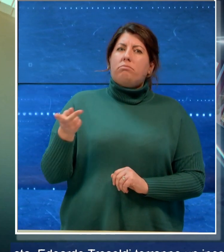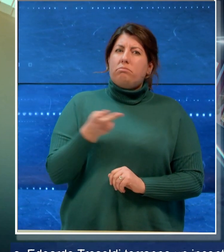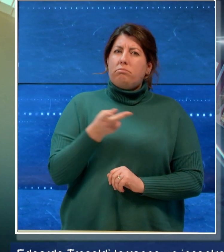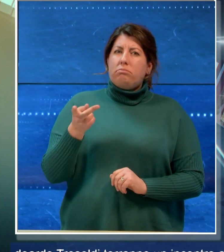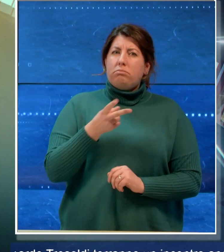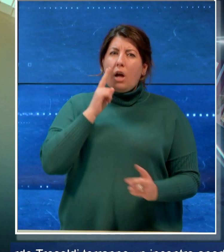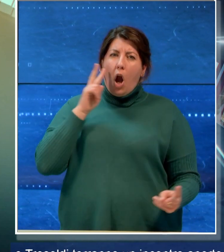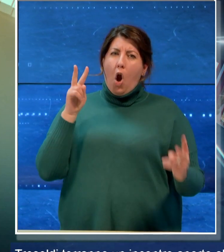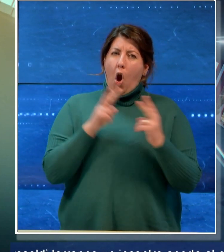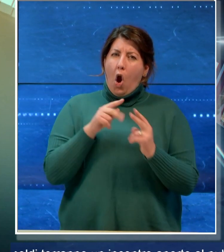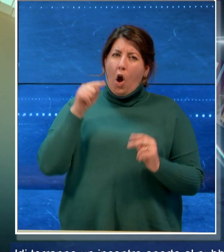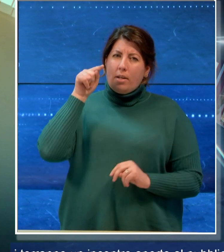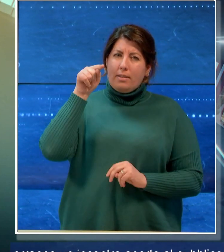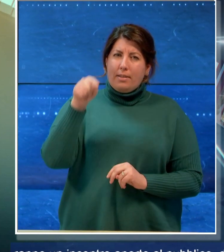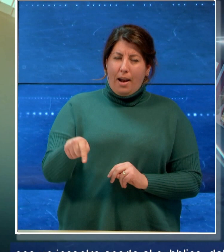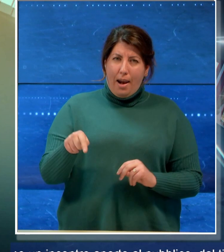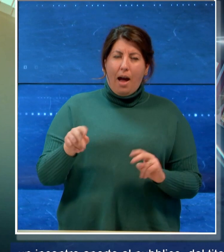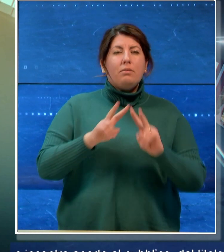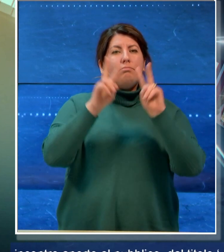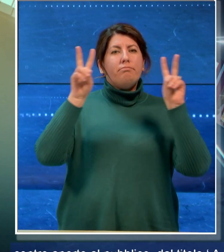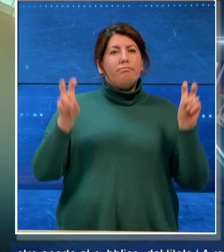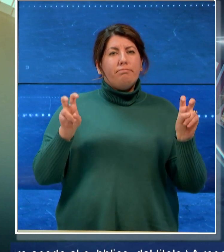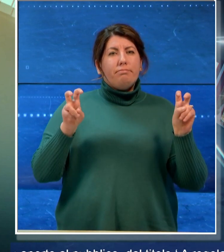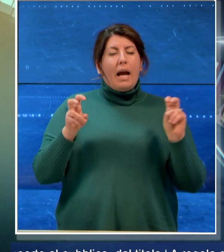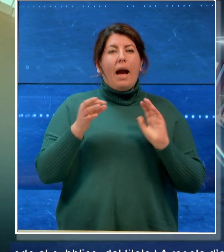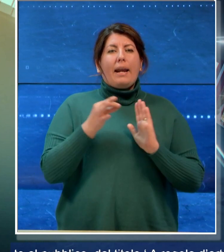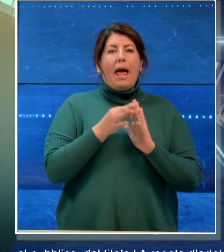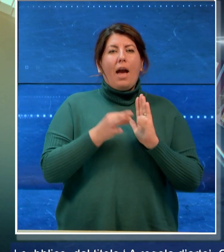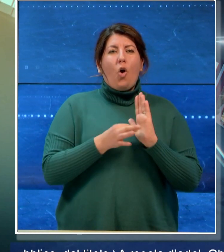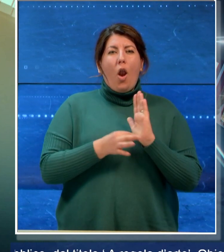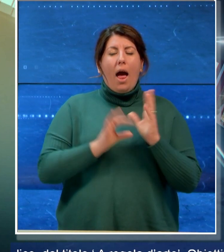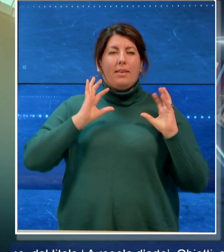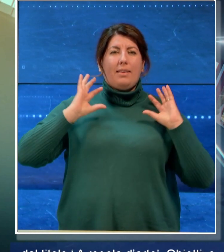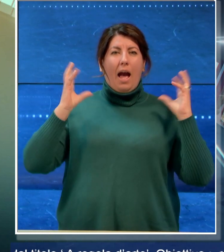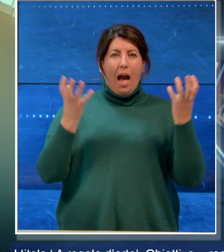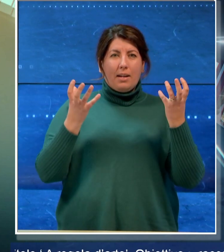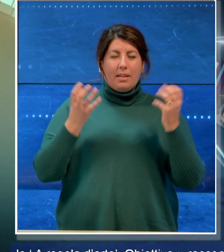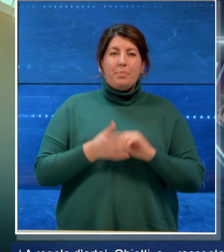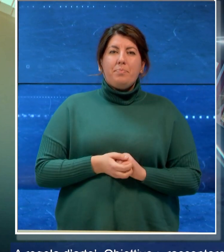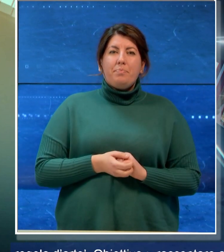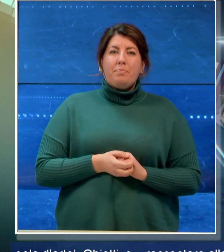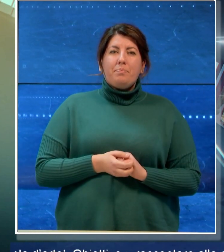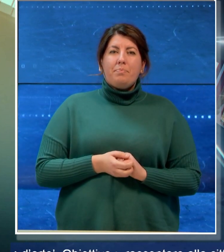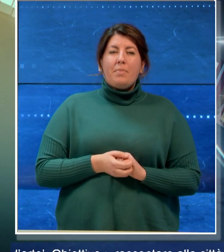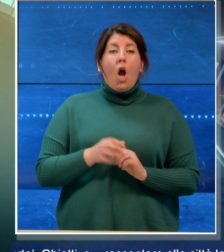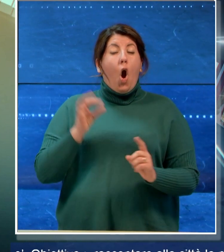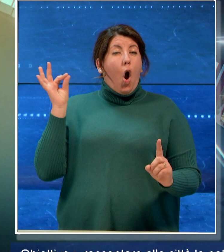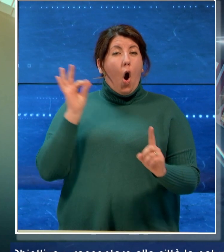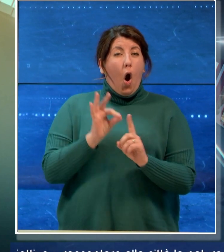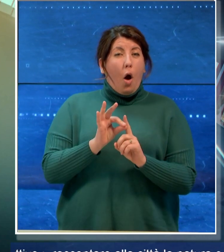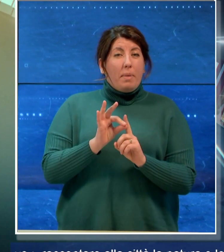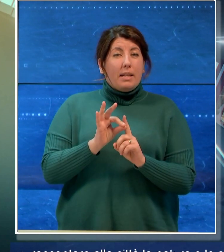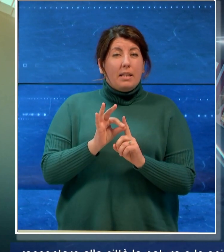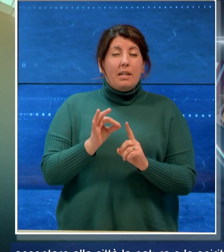incontro aperto al pubblico dal titolo a regola d'arte obiettivo raccontare